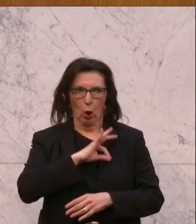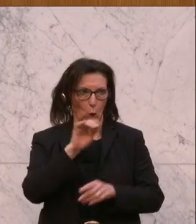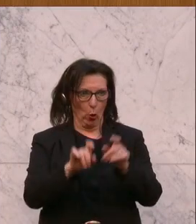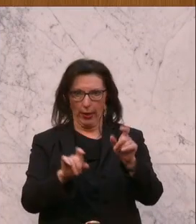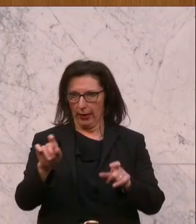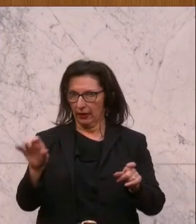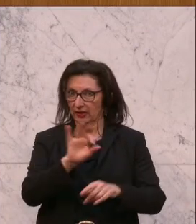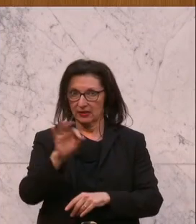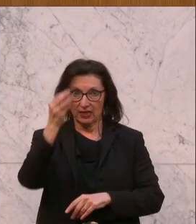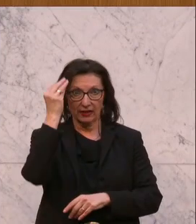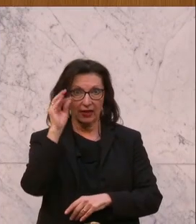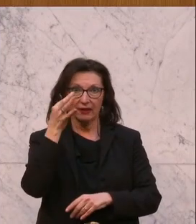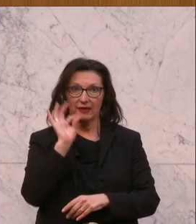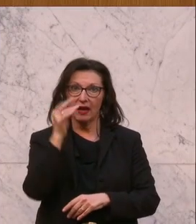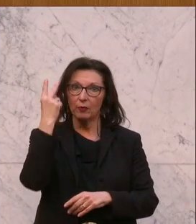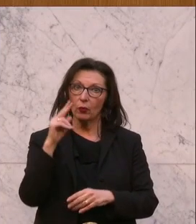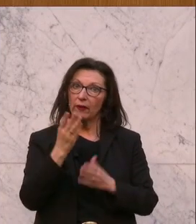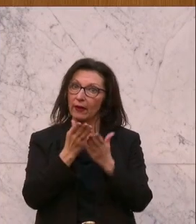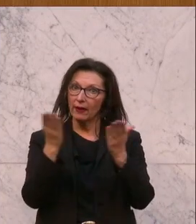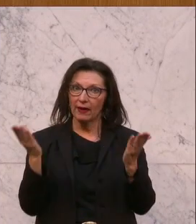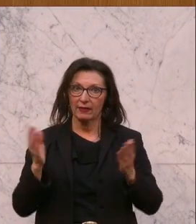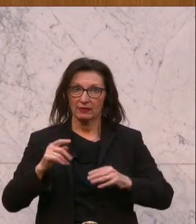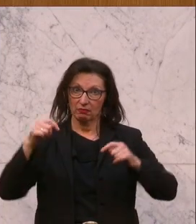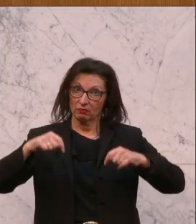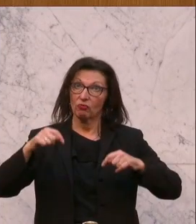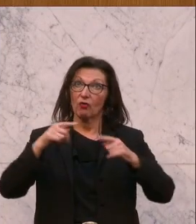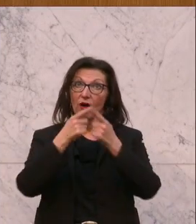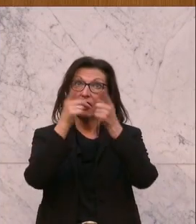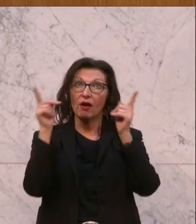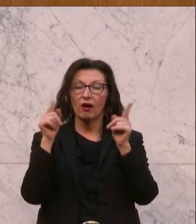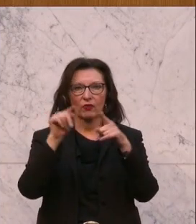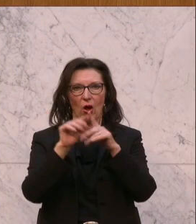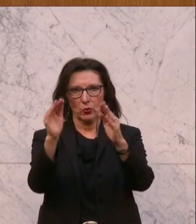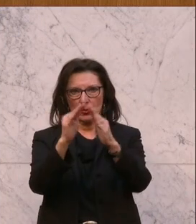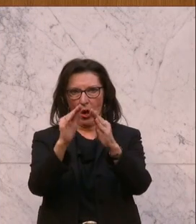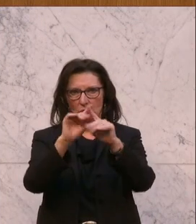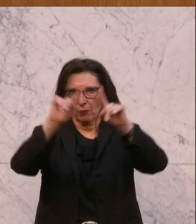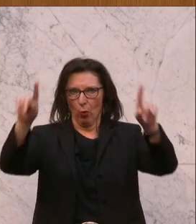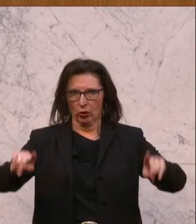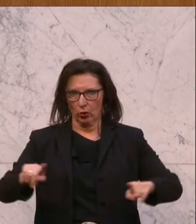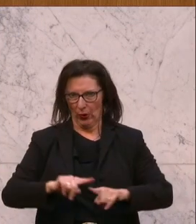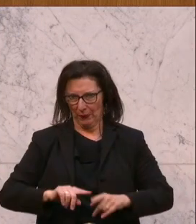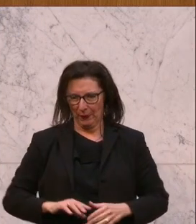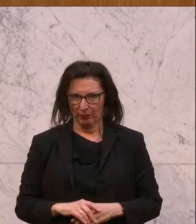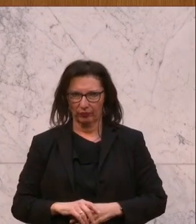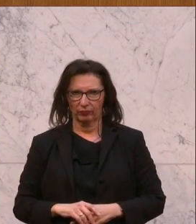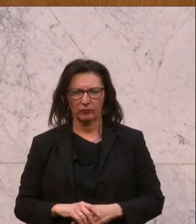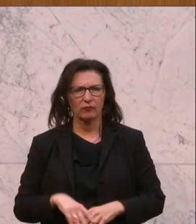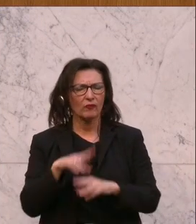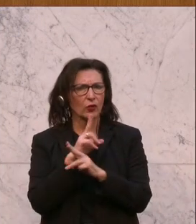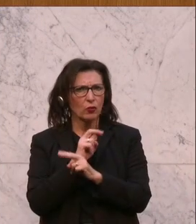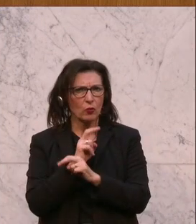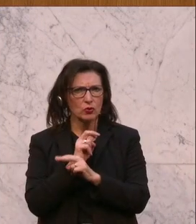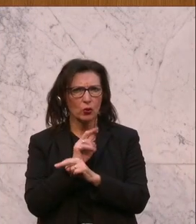geehrte Damen und Herren hier im Haus und vor den Bildschirmen. In Österreich befinden